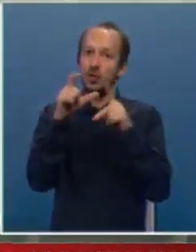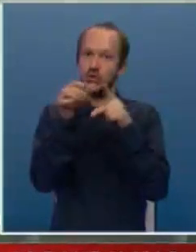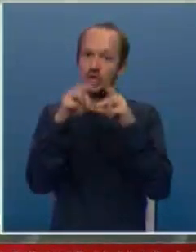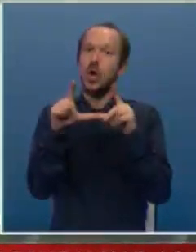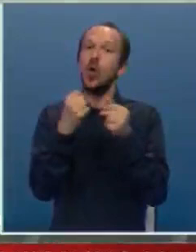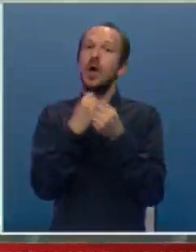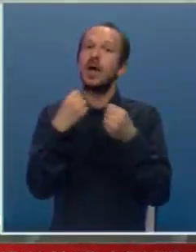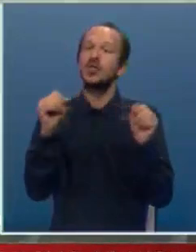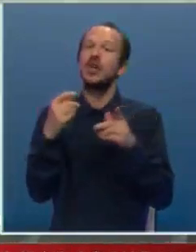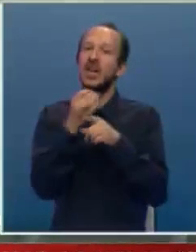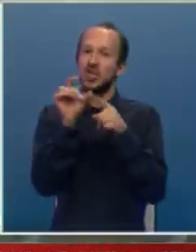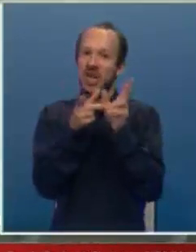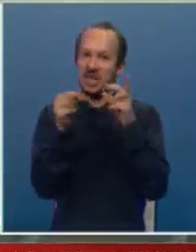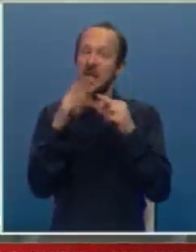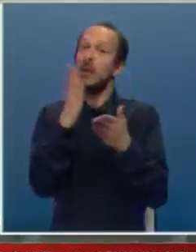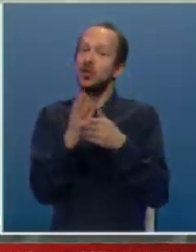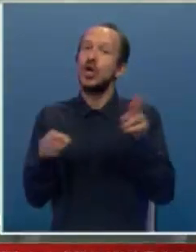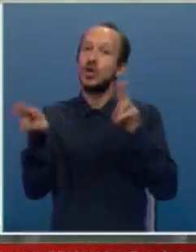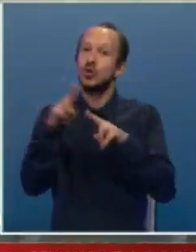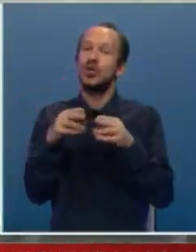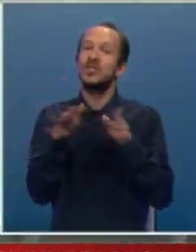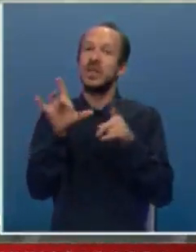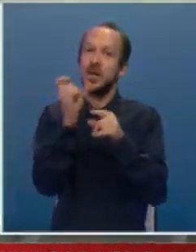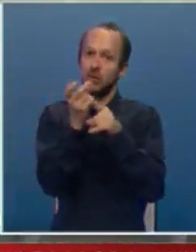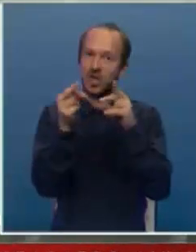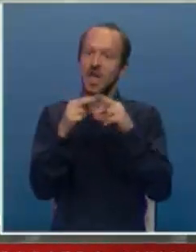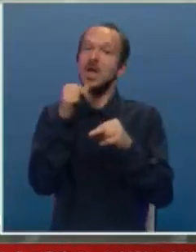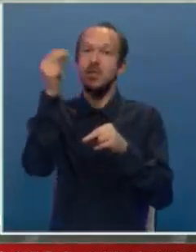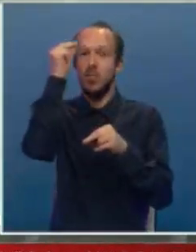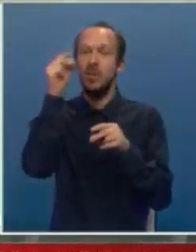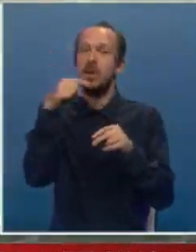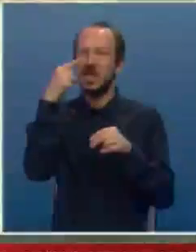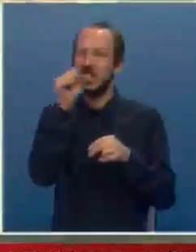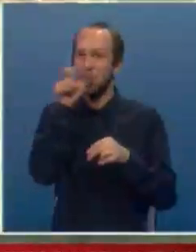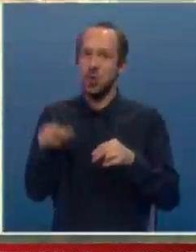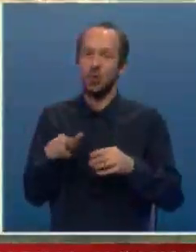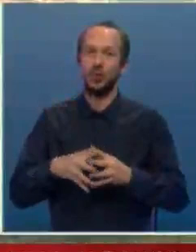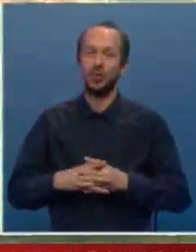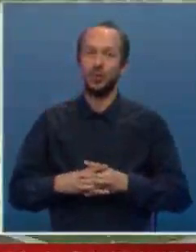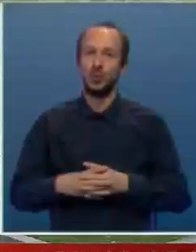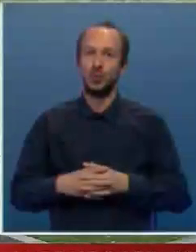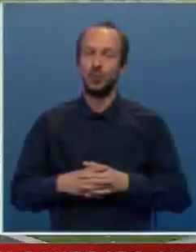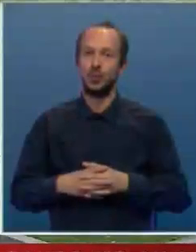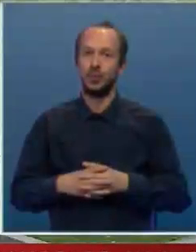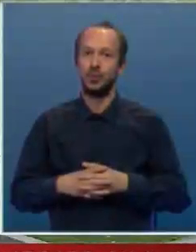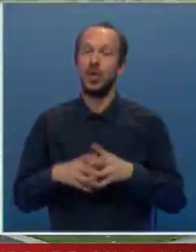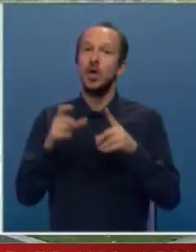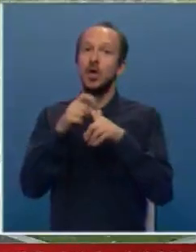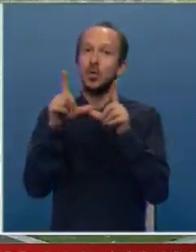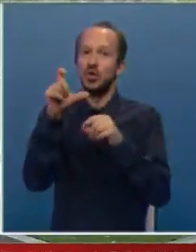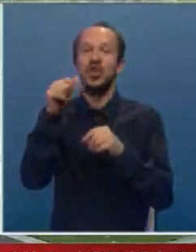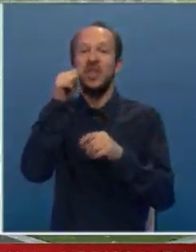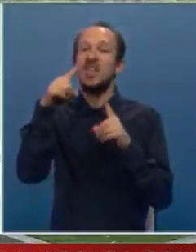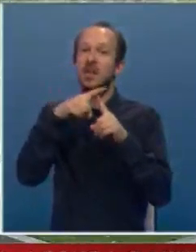u Hercegovačkoj Gračanici biće služeni Sveta liturgija i pomen pjesniku. Na Dučićev dan